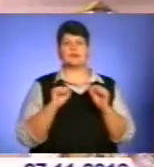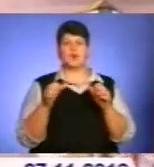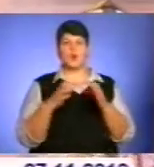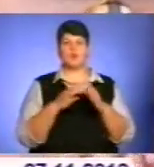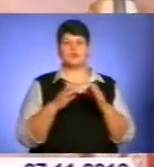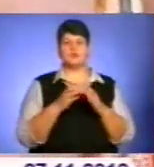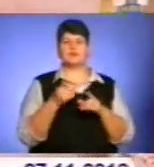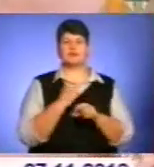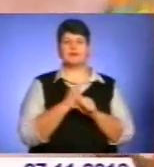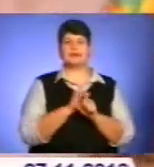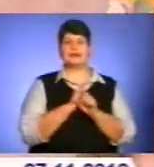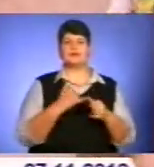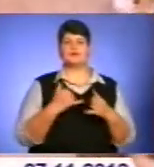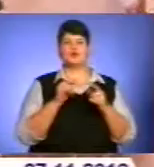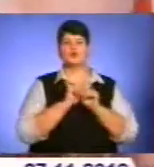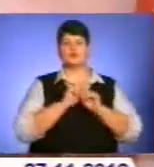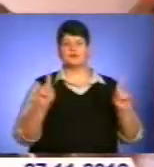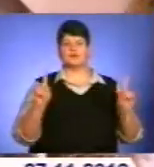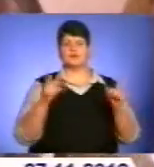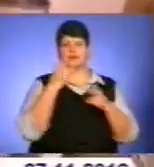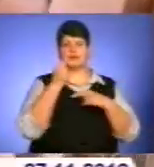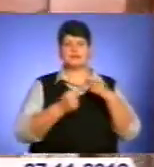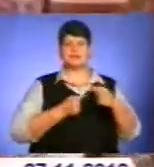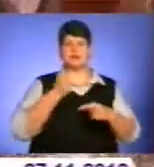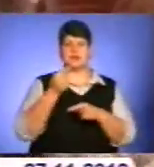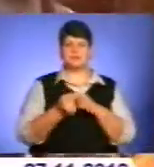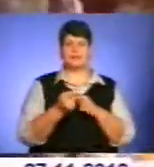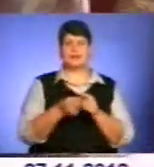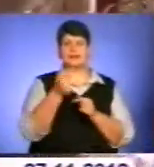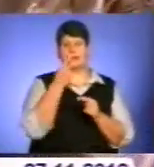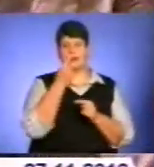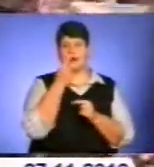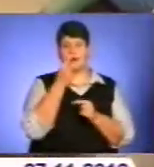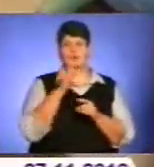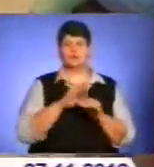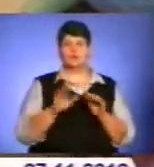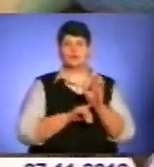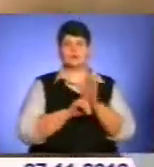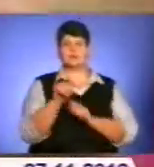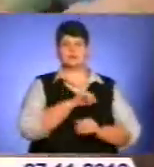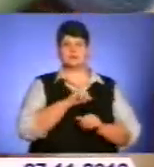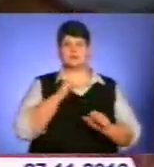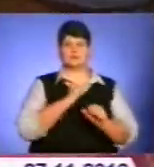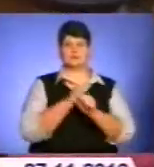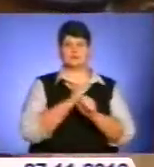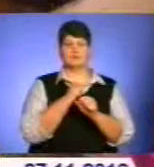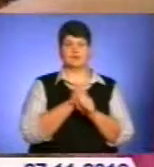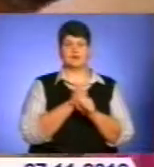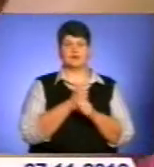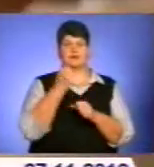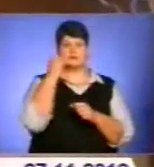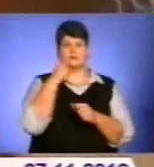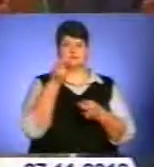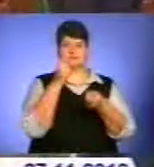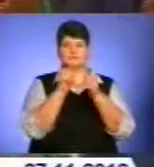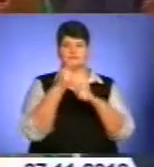їх зробили за особливими традиціями предків. Однак нещодавно учні розпочали самі виготовляти старовинний український оберіг.